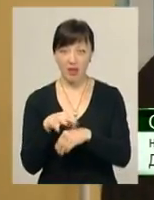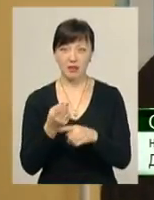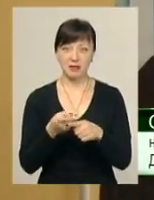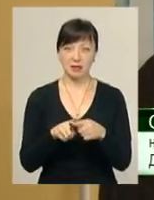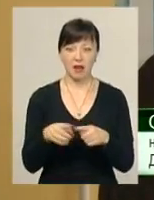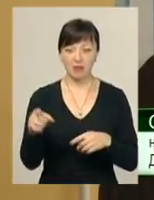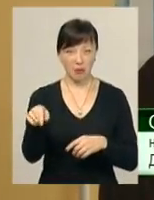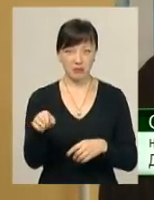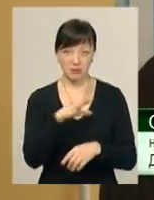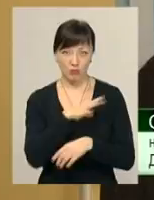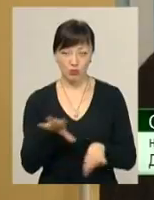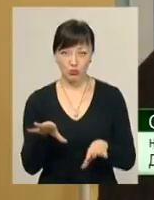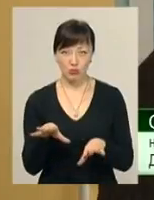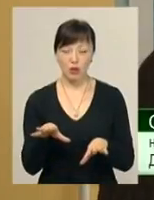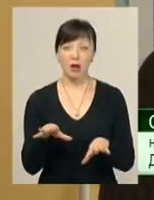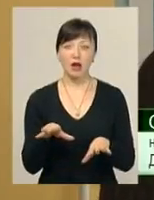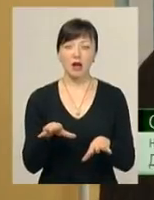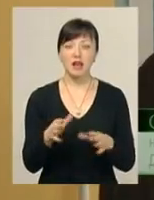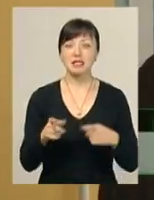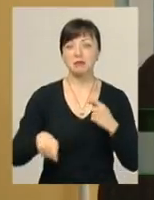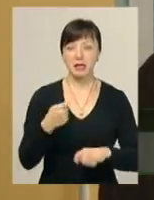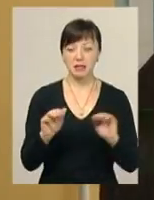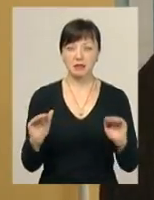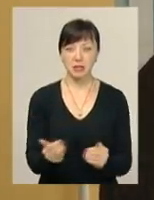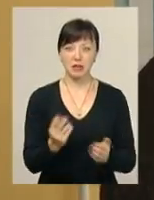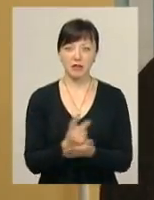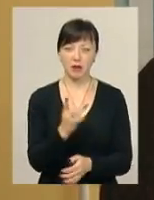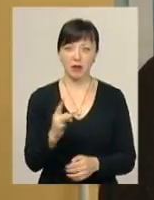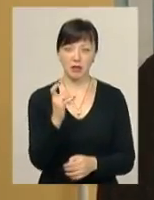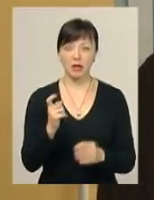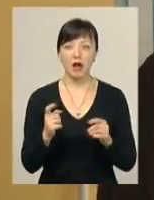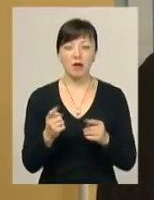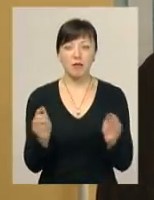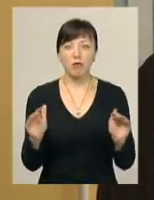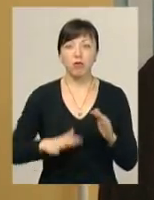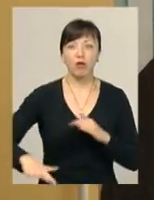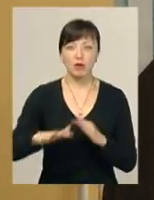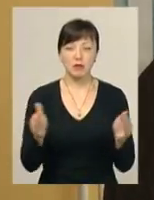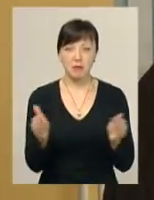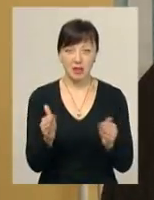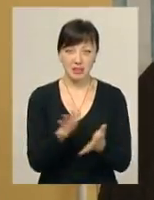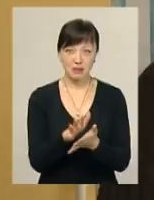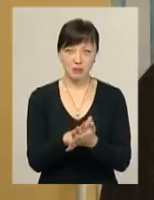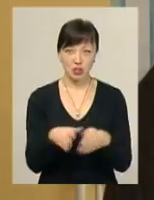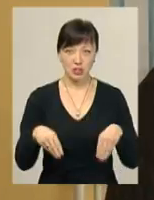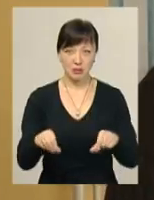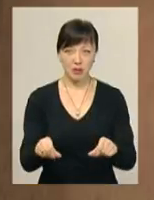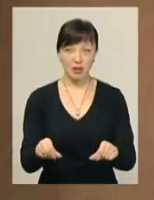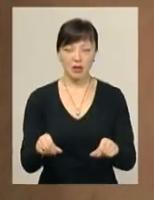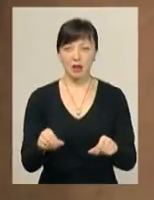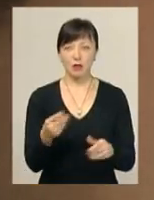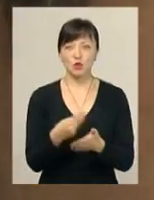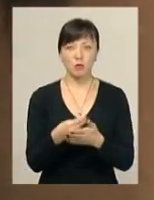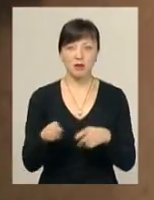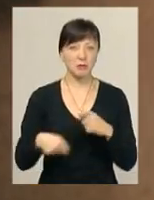районі вона не проведена, то збитки зменшуються двічі. Крім того, невелика площа засміченої земельні ділянки – невисока